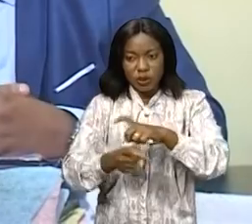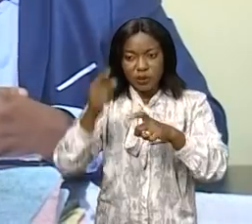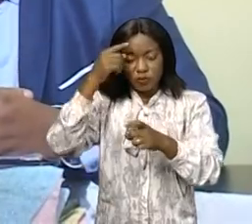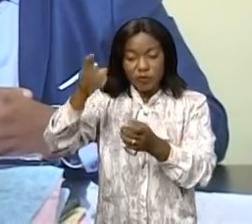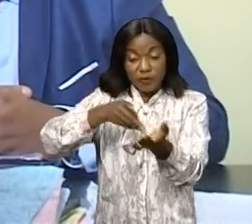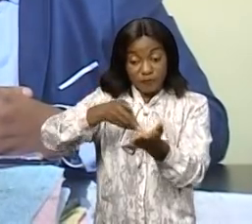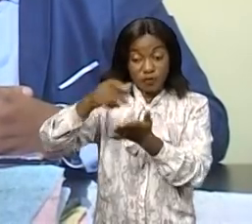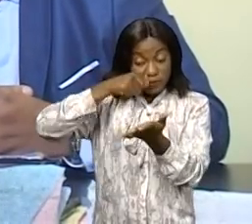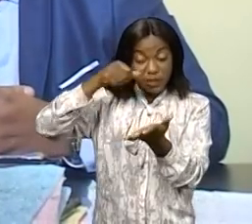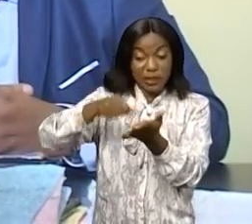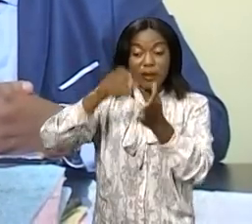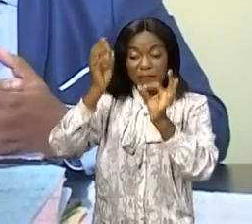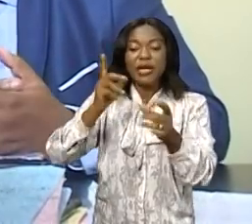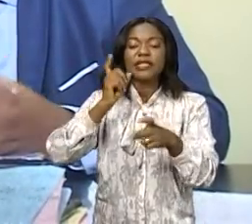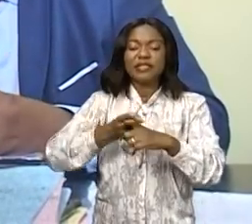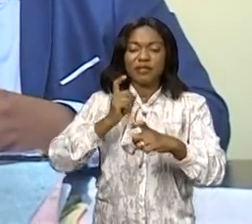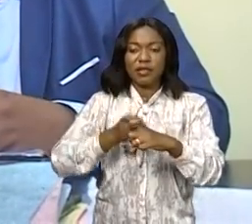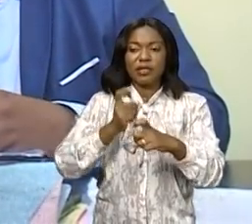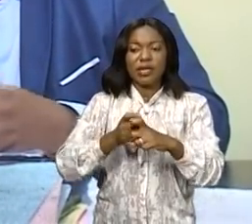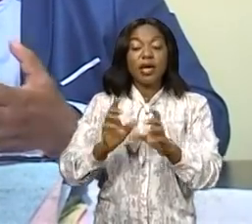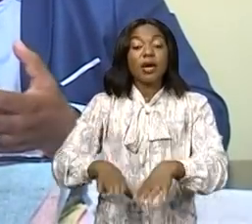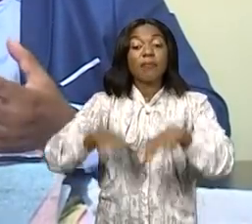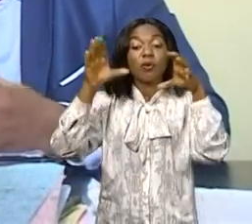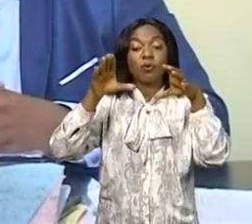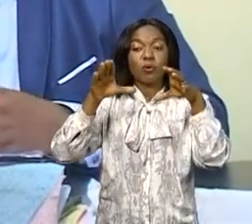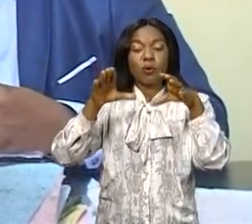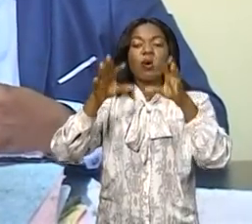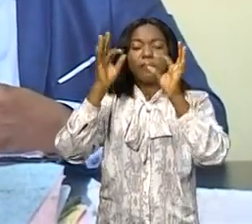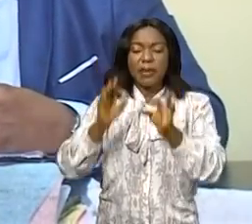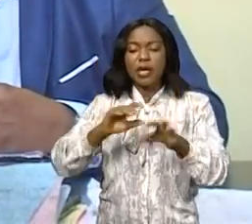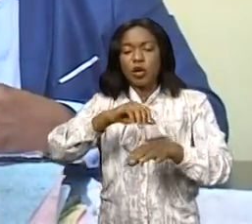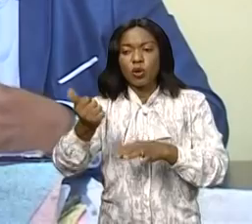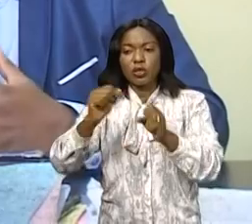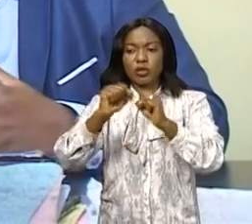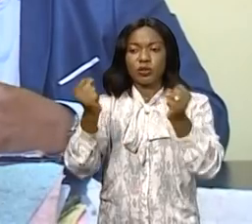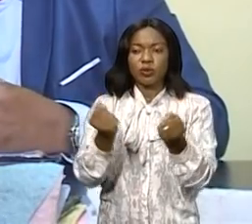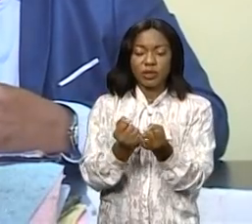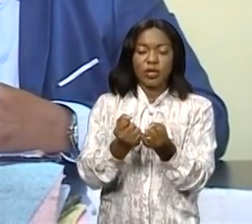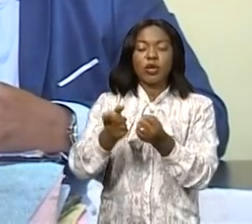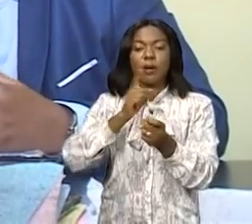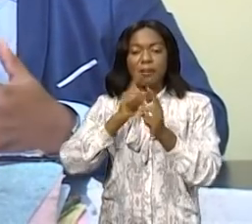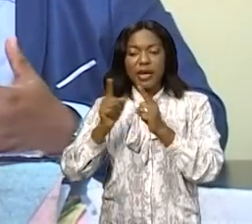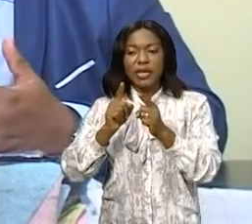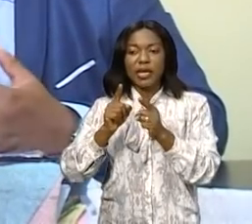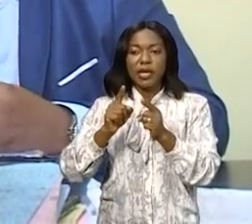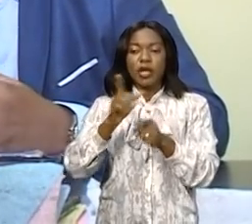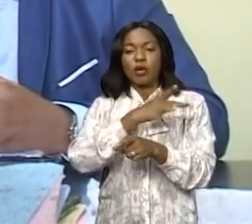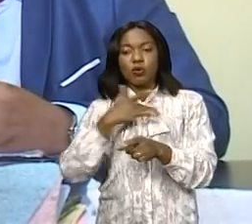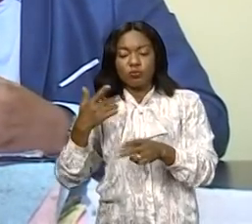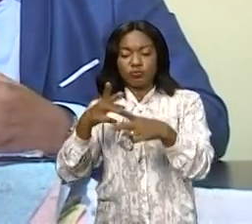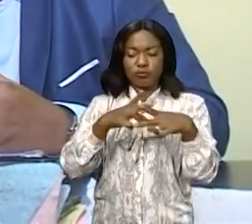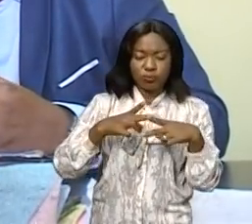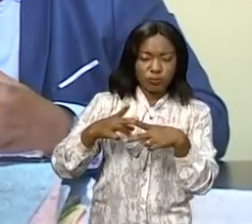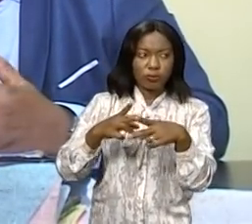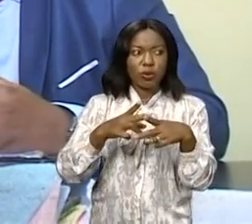fiscal. Ces difficultés sont de plusieurs autres. Il y a eu, les entreprises ont évoqué la multiplicité des contrôles de